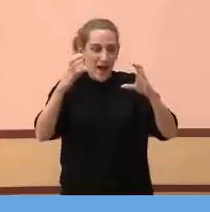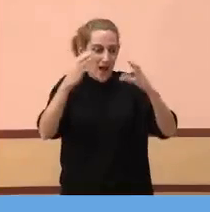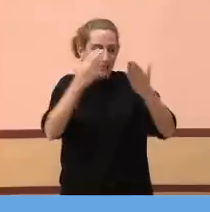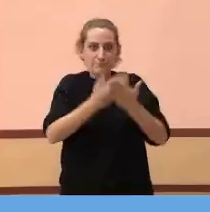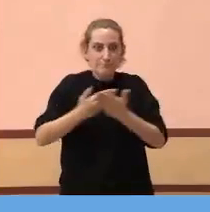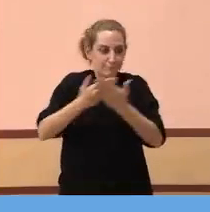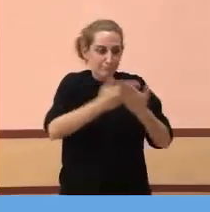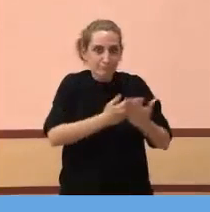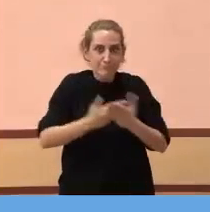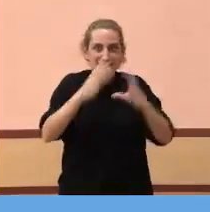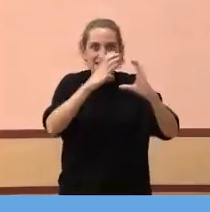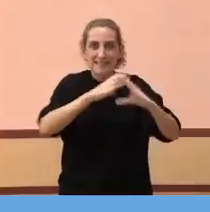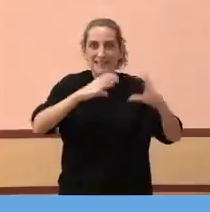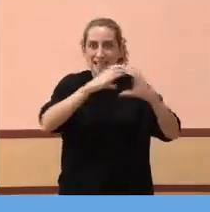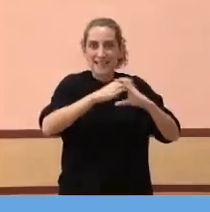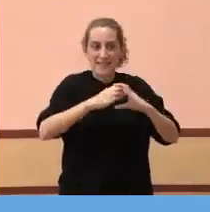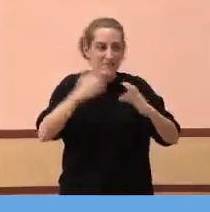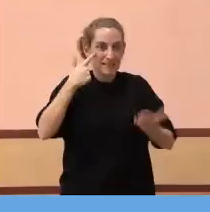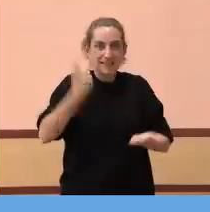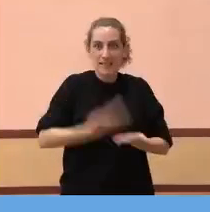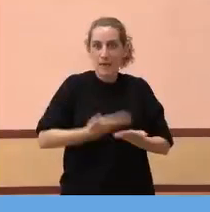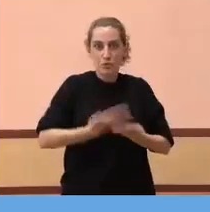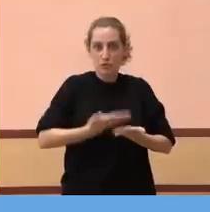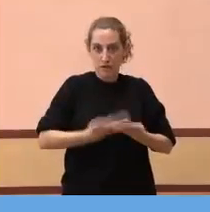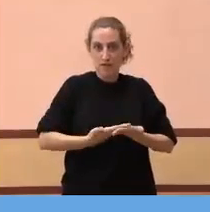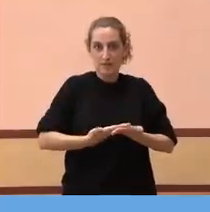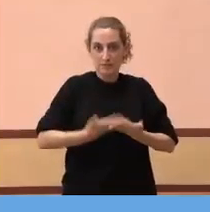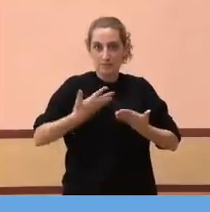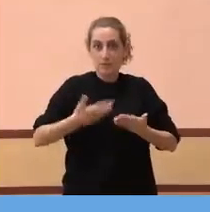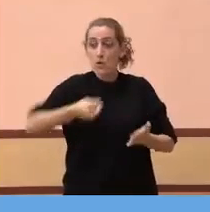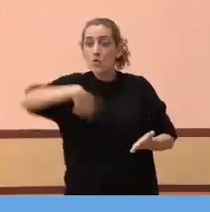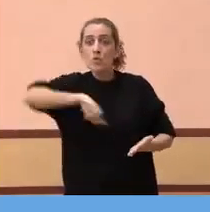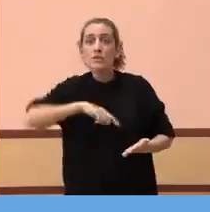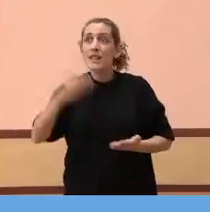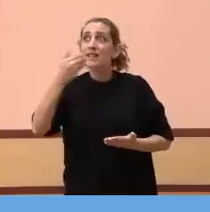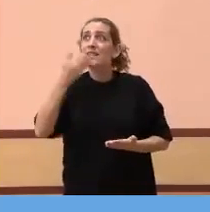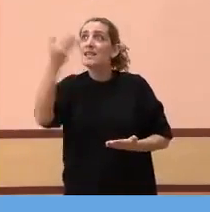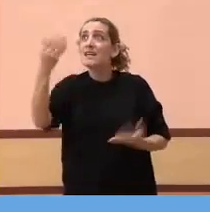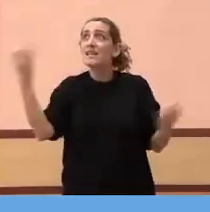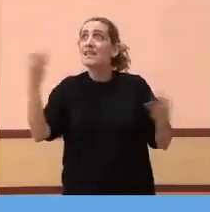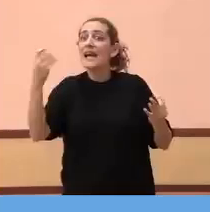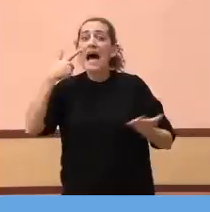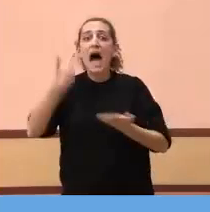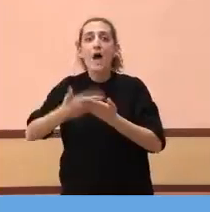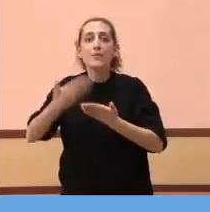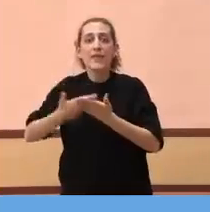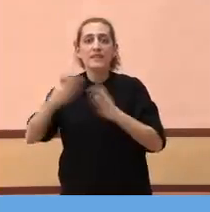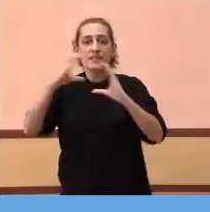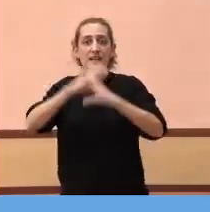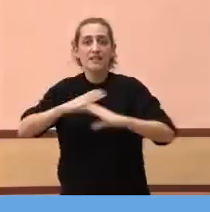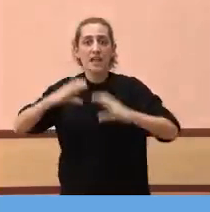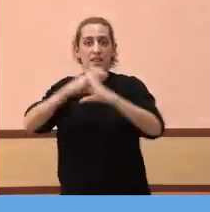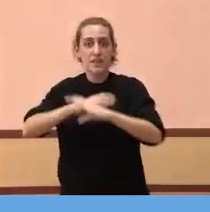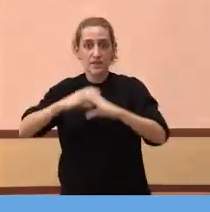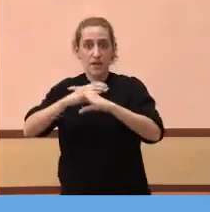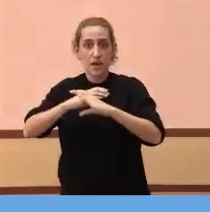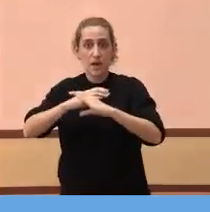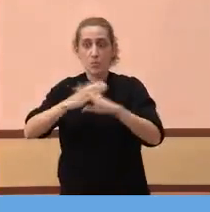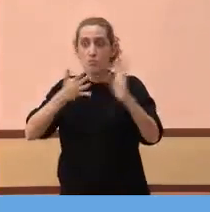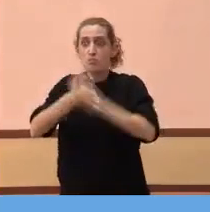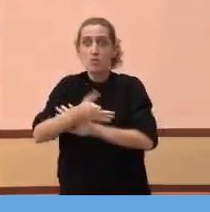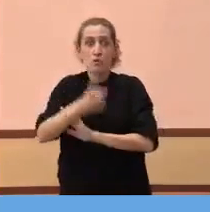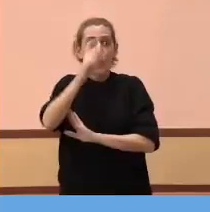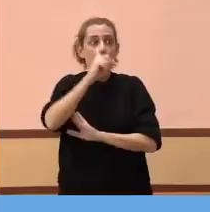que nosaltres demanem és evidència científica per mantenir un topall que no està mantenint